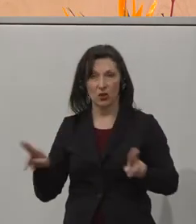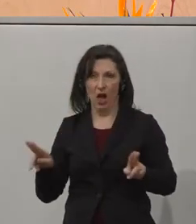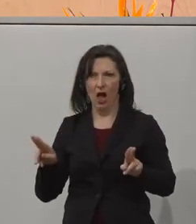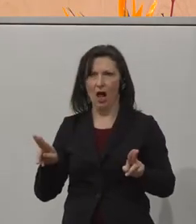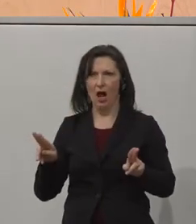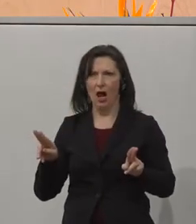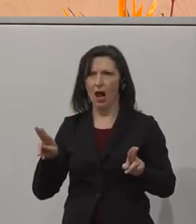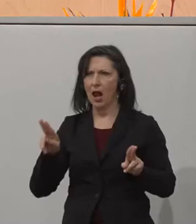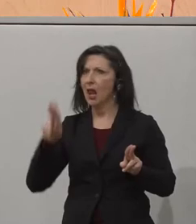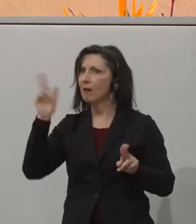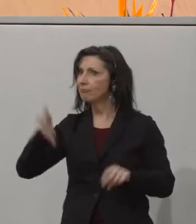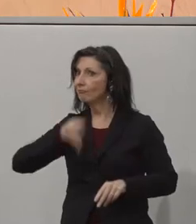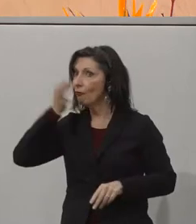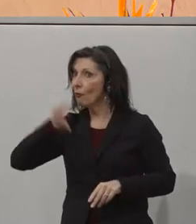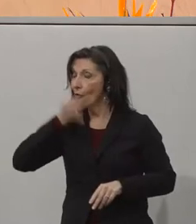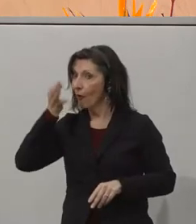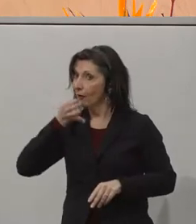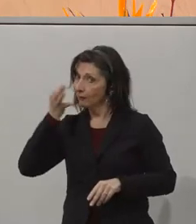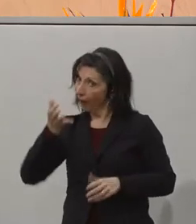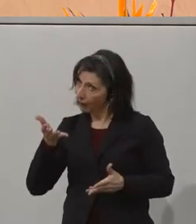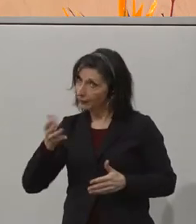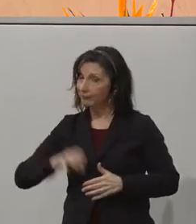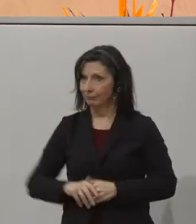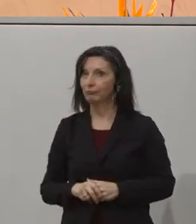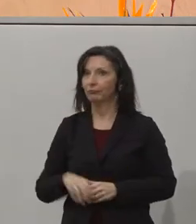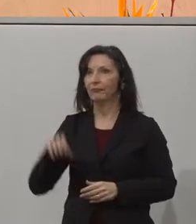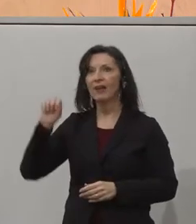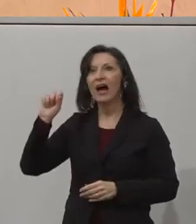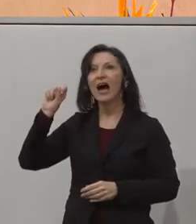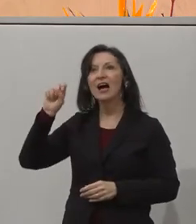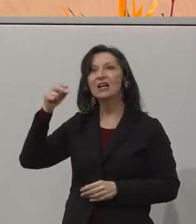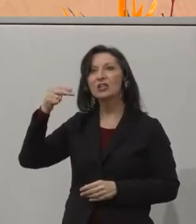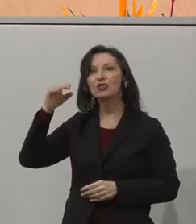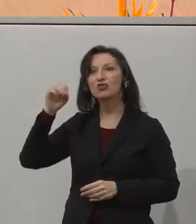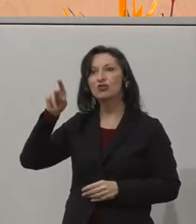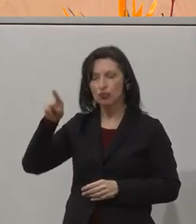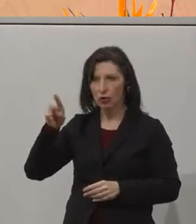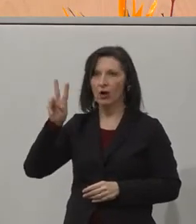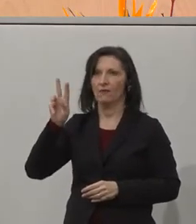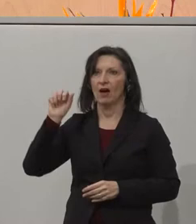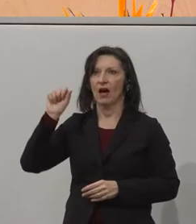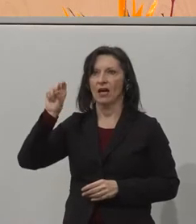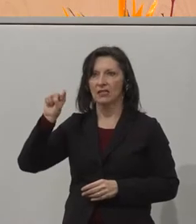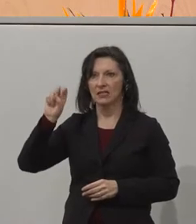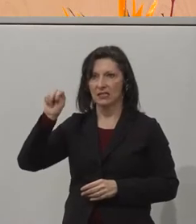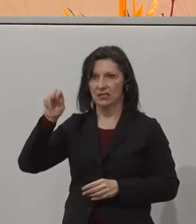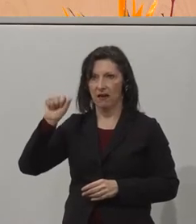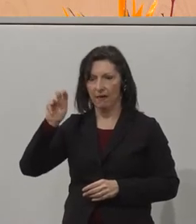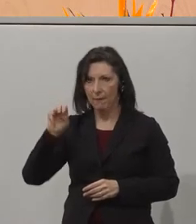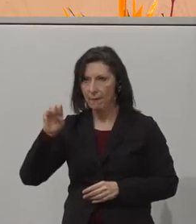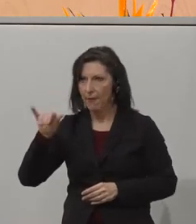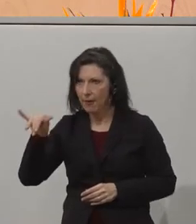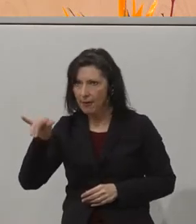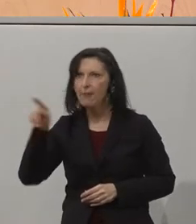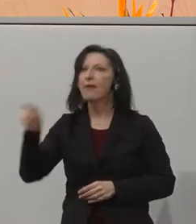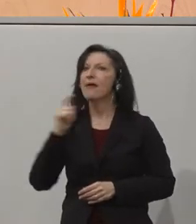-Keynote präsentieren können. Aschok Vaswani ist CEO für den Consumer-Bereich, also für den Konsumentenbereich